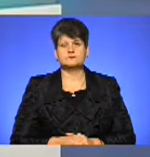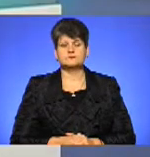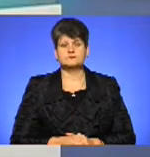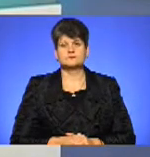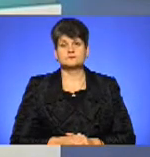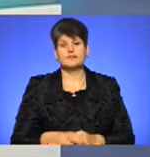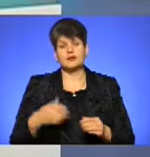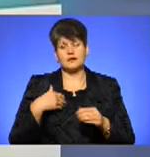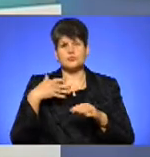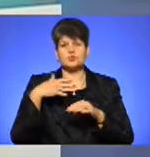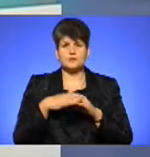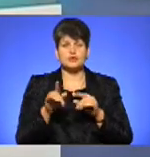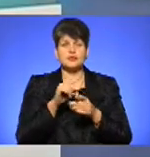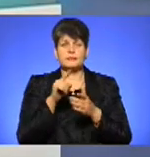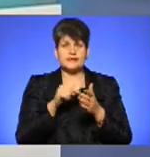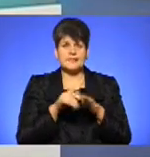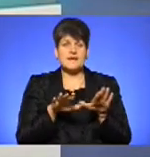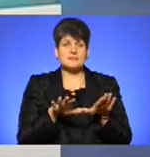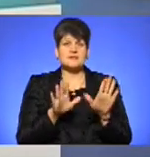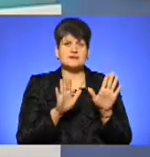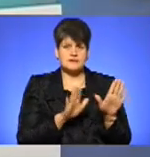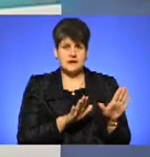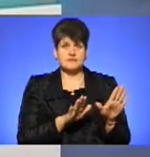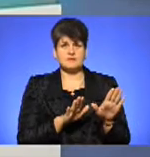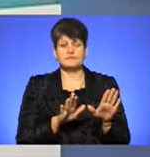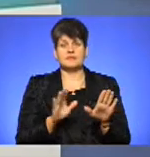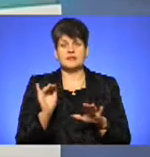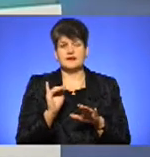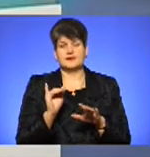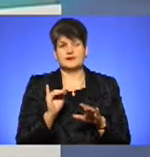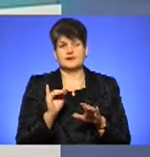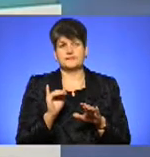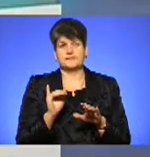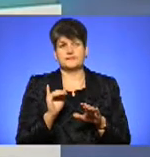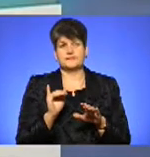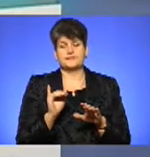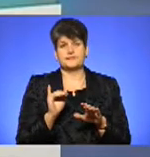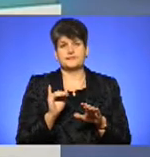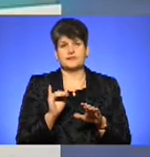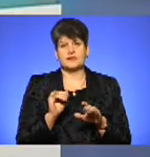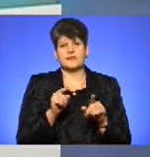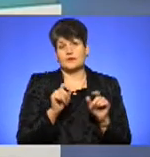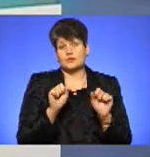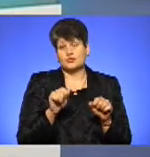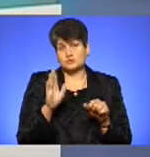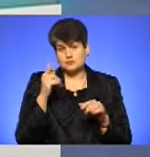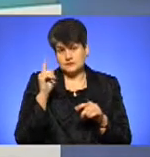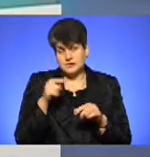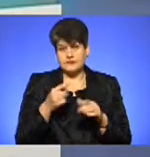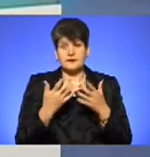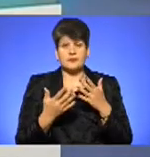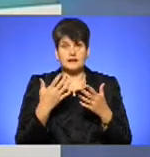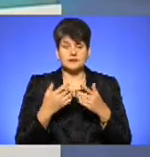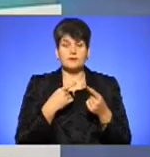Я розумію, що питання місцеве, і так навряд чи ви можете бути в курсі, але якщо ми